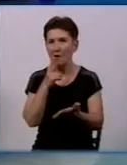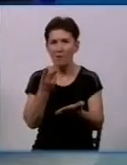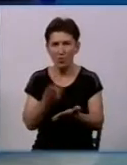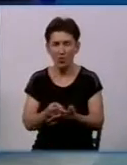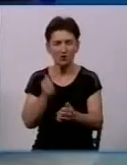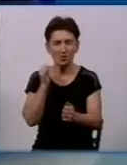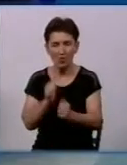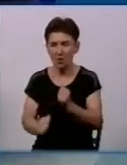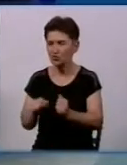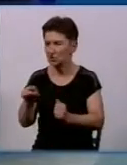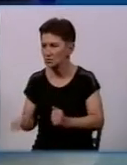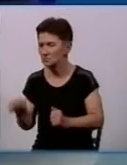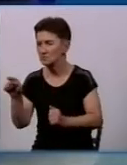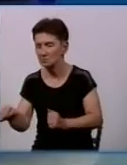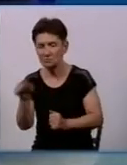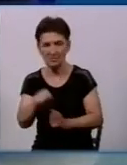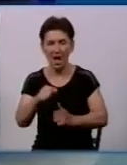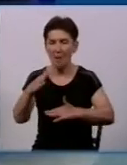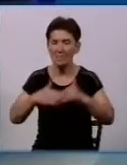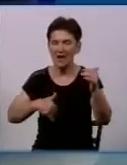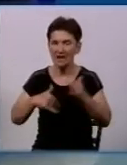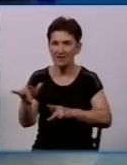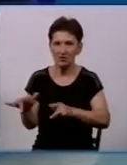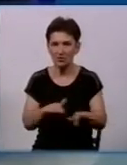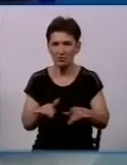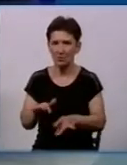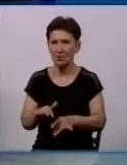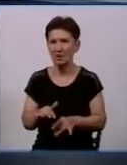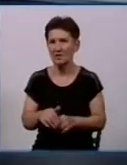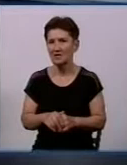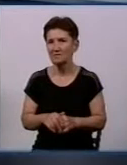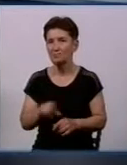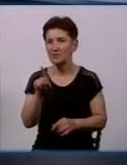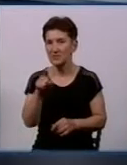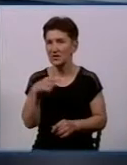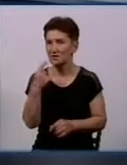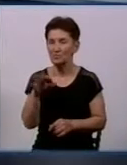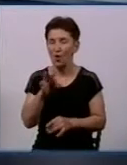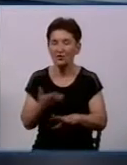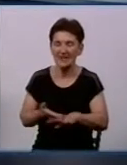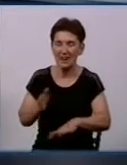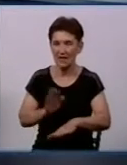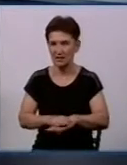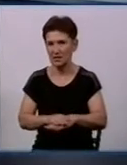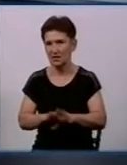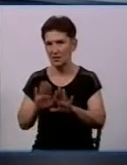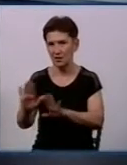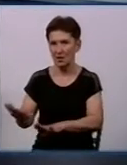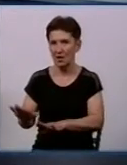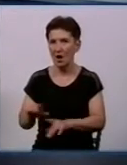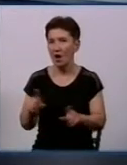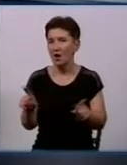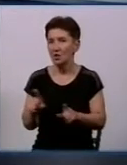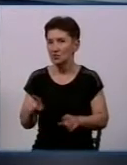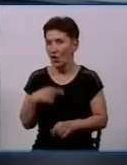гідрант, обходимо, практичні дії проводимо, тобто деється вводна. Але це ви говорите про складні об'єкти, підприємства. Якщо говорити про